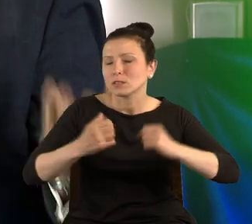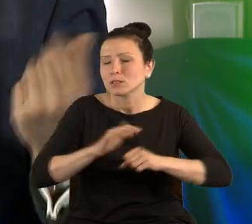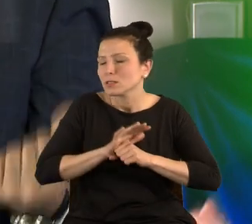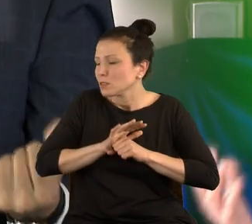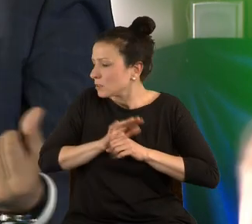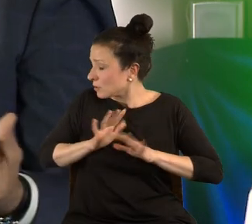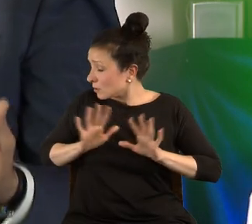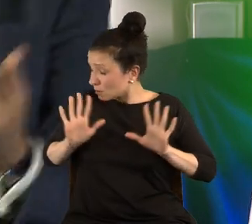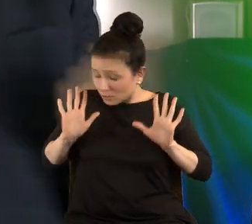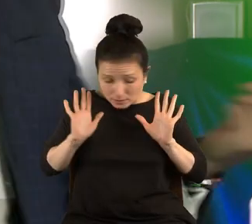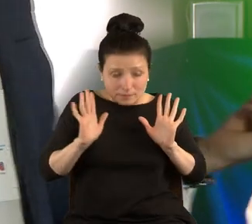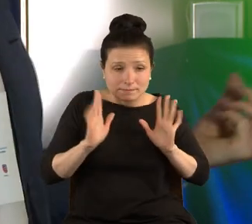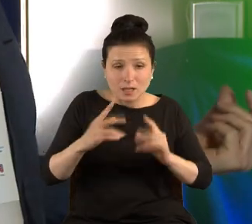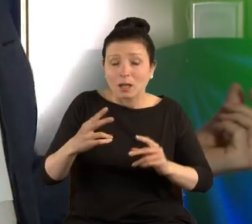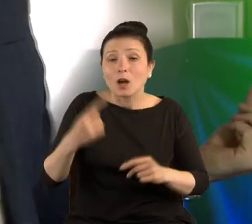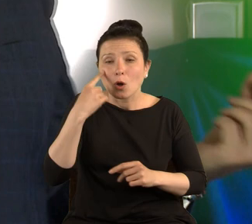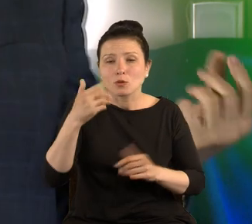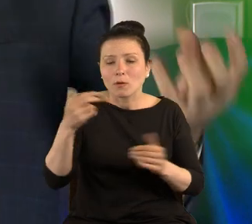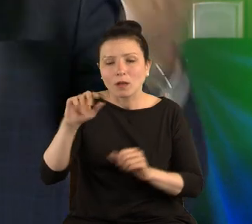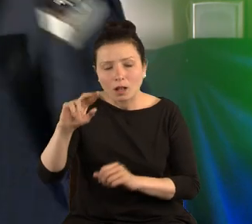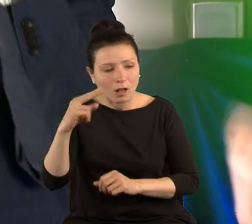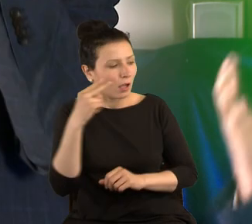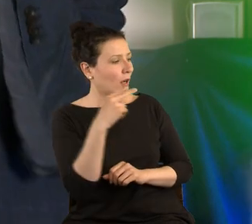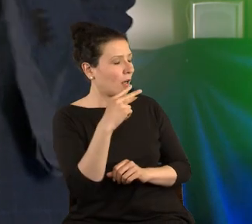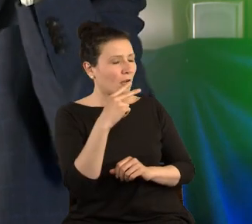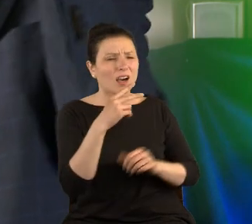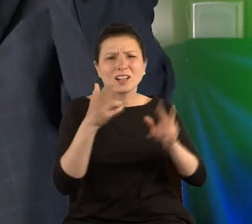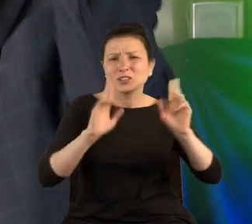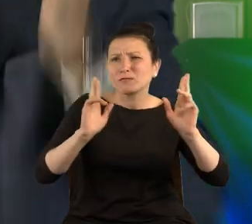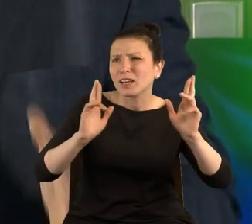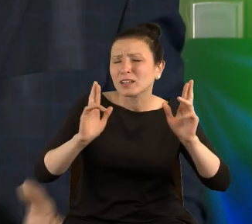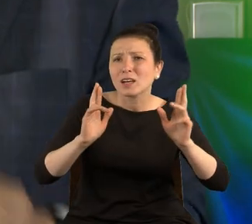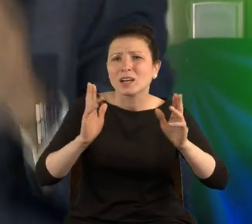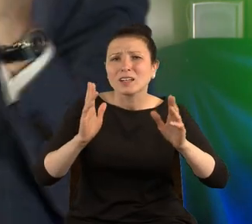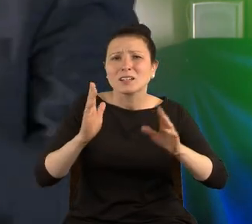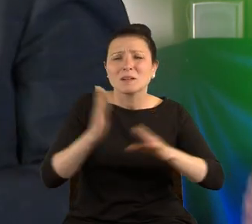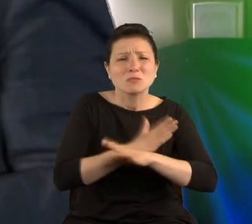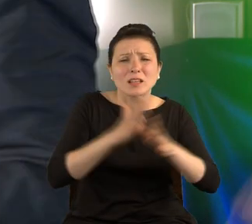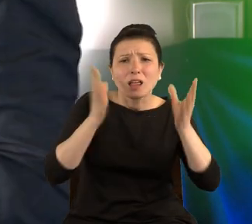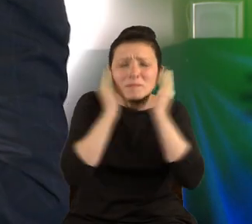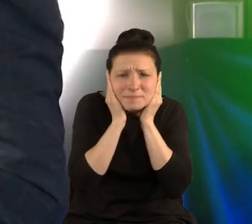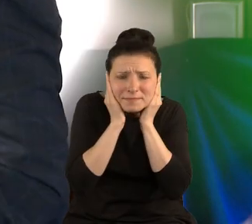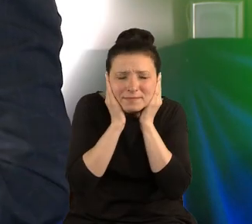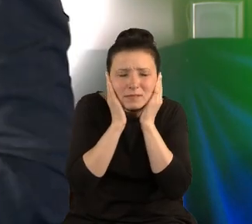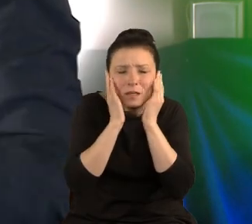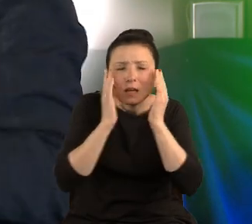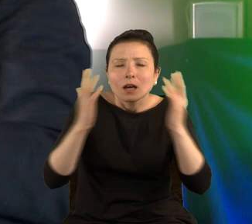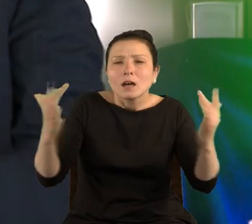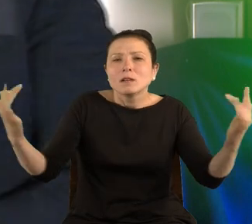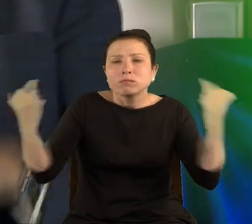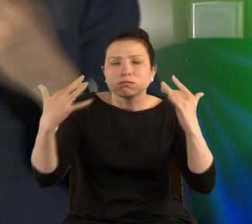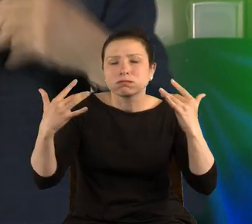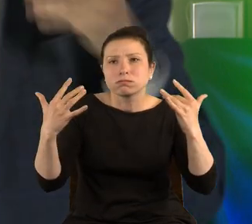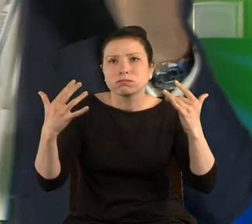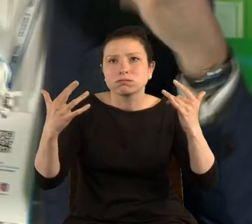O ile oczy mogę łatwo odwrócić i nie patrzeć, o tyle dźwięk zanim zatkam uszy wpada do mnie i jeszcze z takim